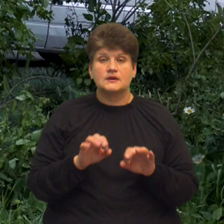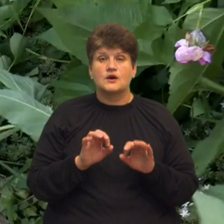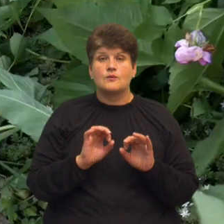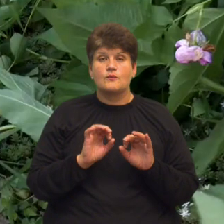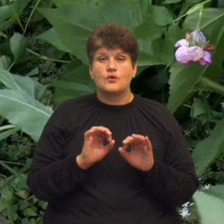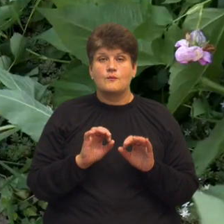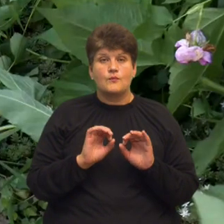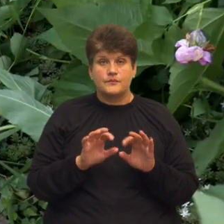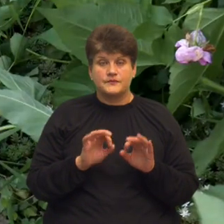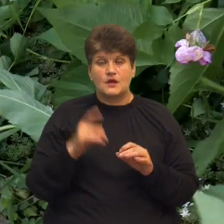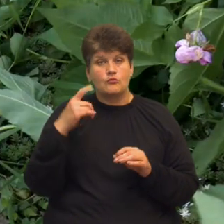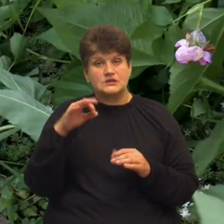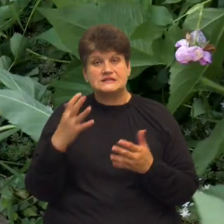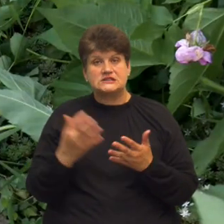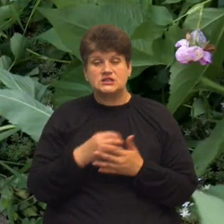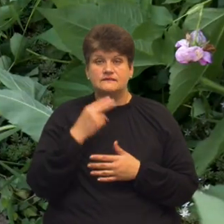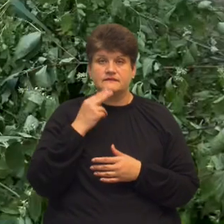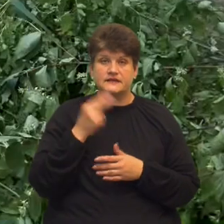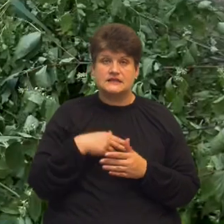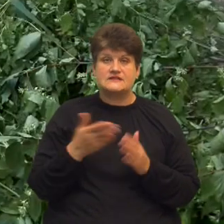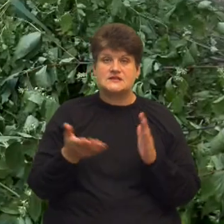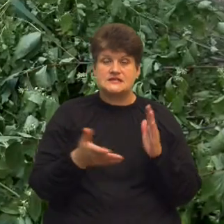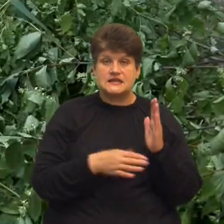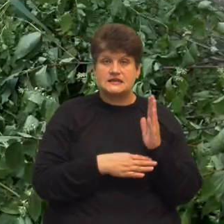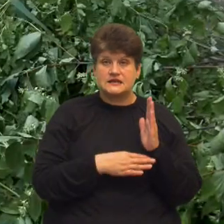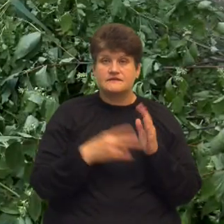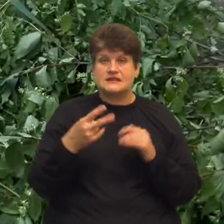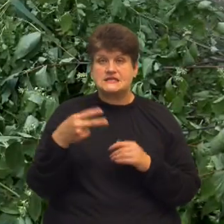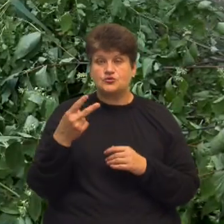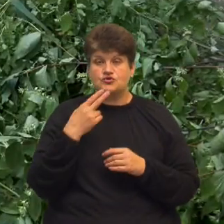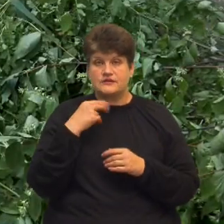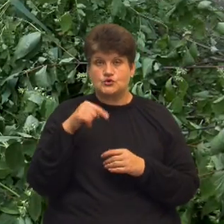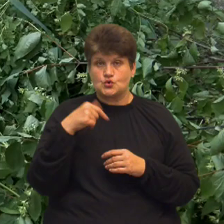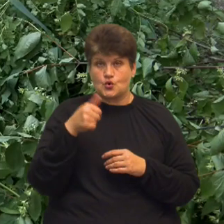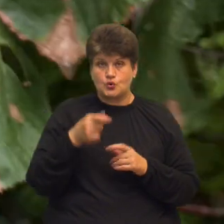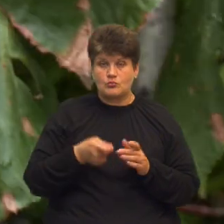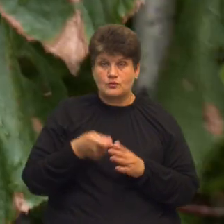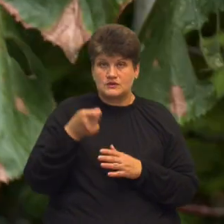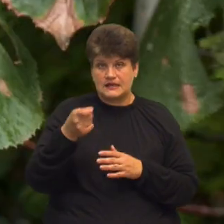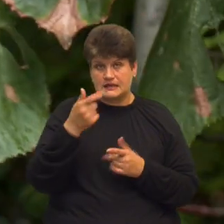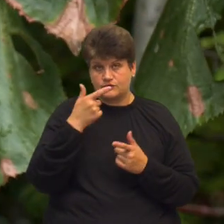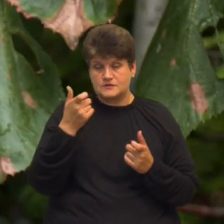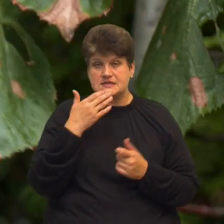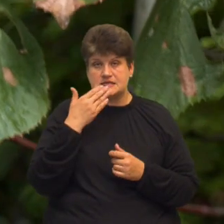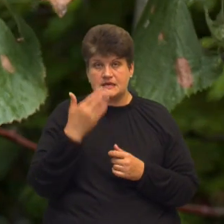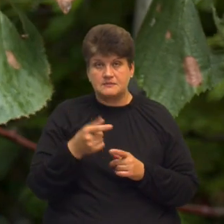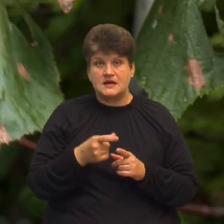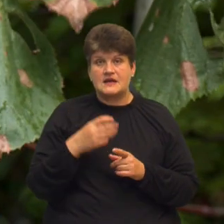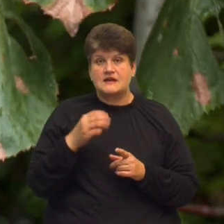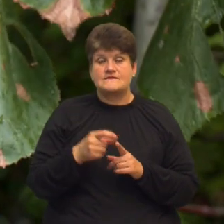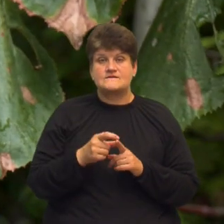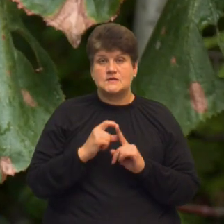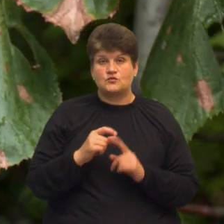щодо того, чи знайшли винних у зрізанні дерев 22 червня цього року, ми подали інформаційний запит. Відповідь чекаємо.